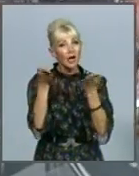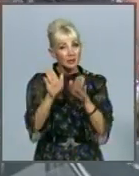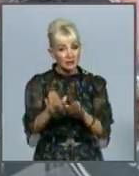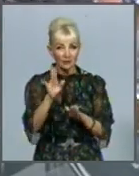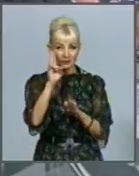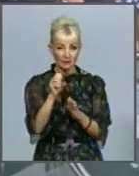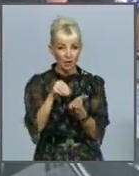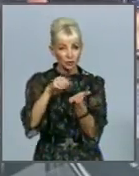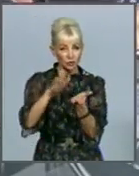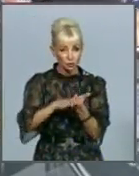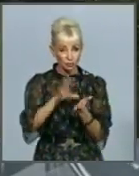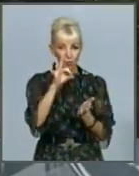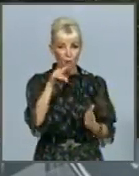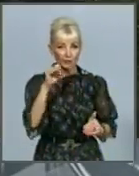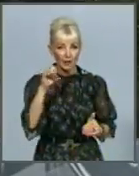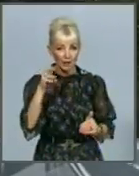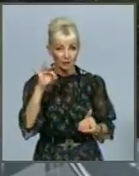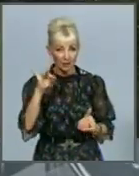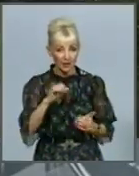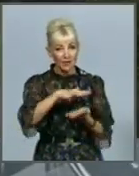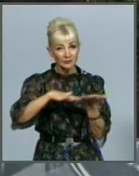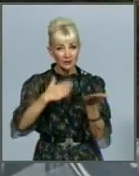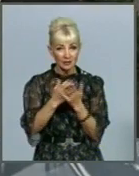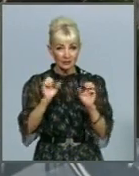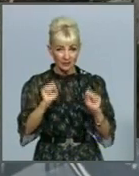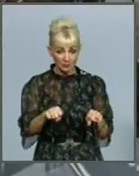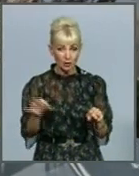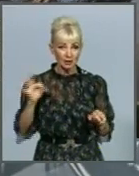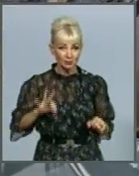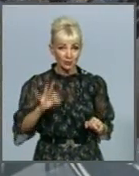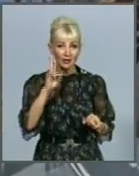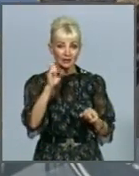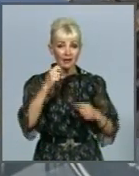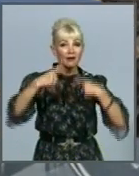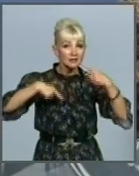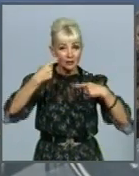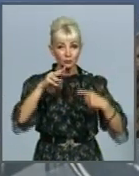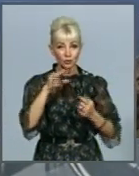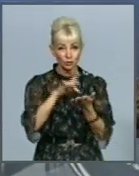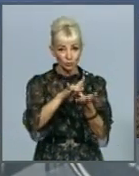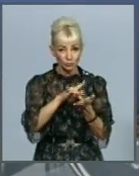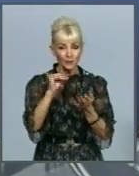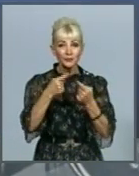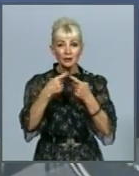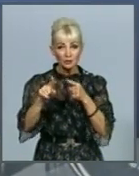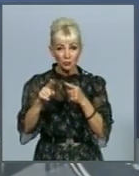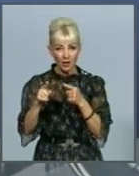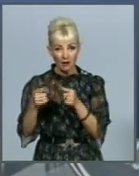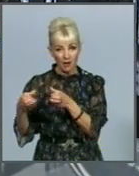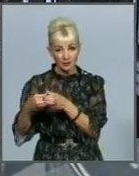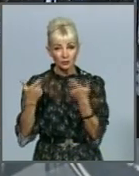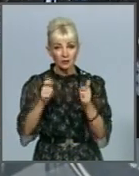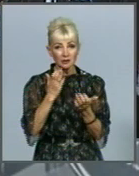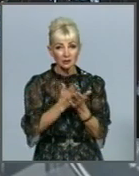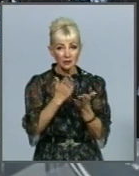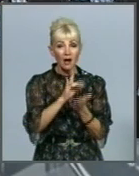на рахунку оператора. В подальшому є можливість їх використати на наступний тур. І друга категорія – це такі, де є